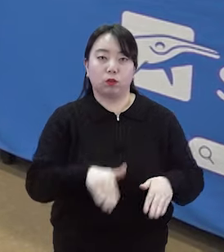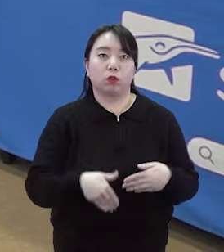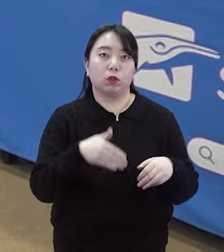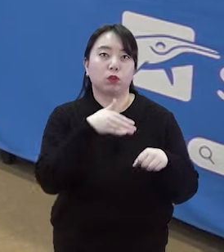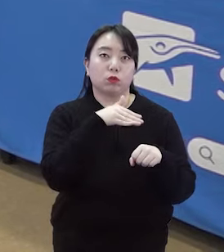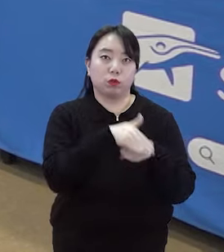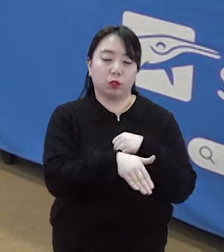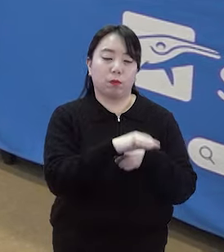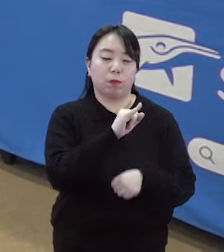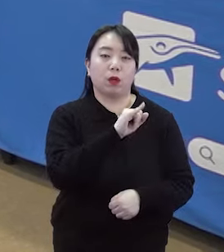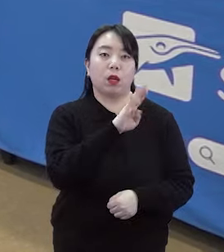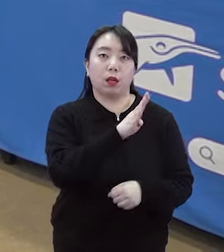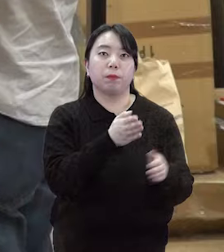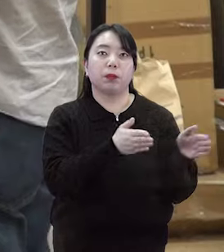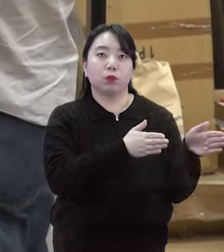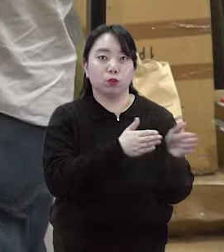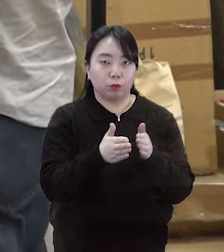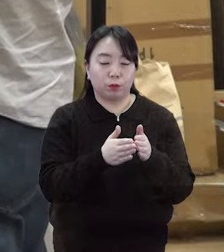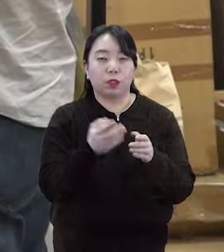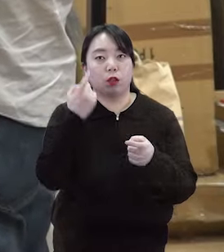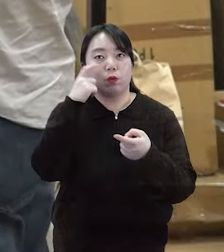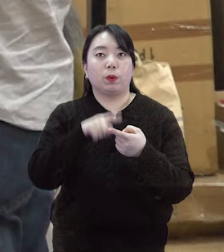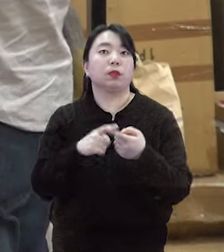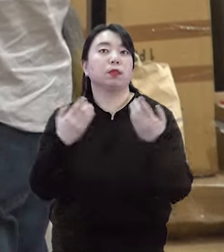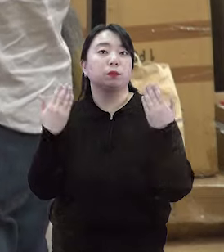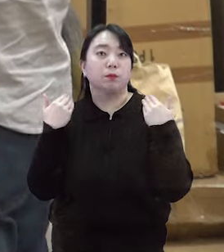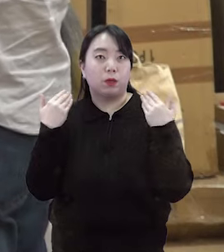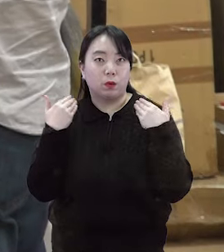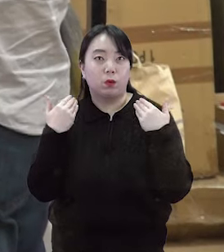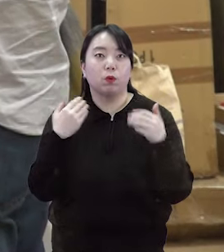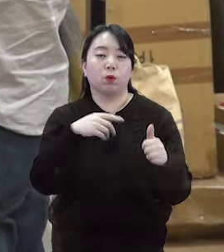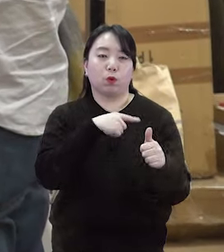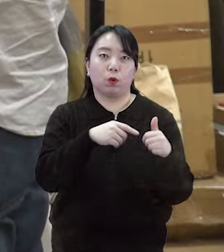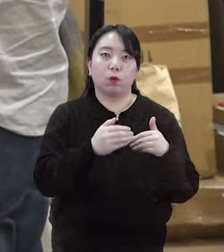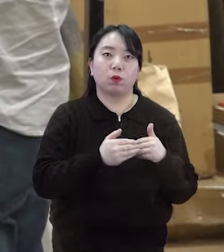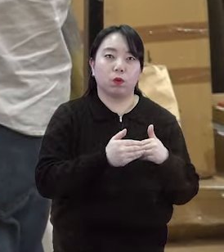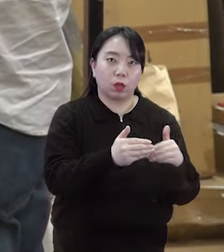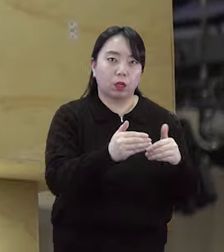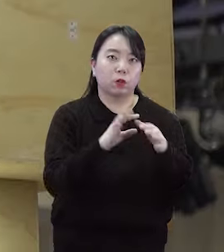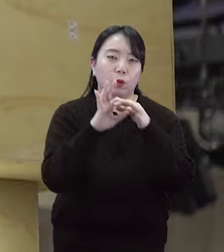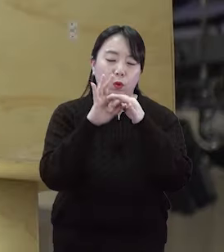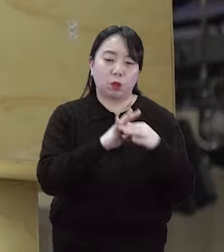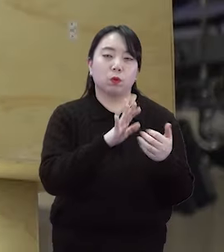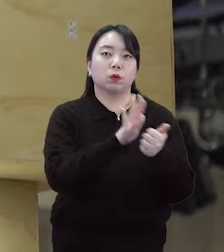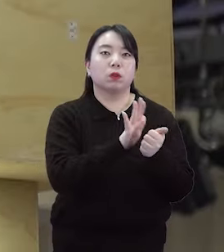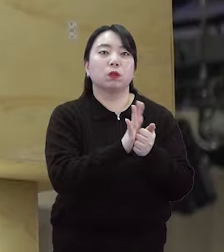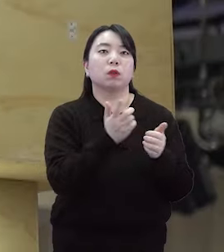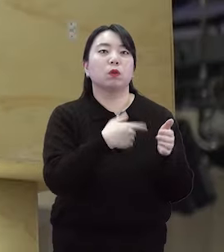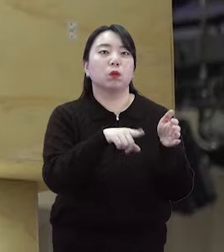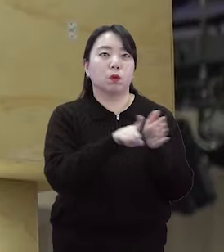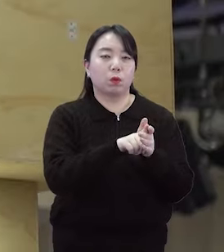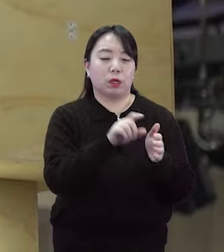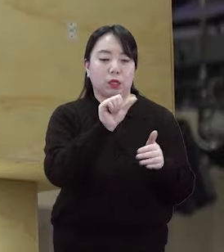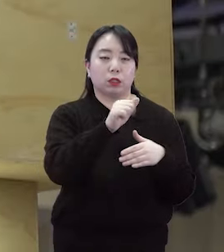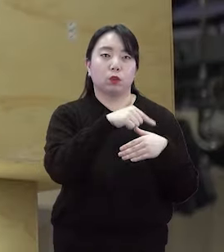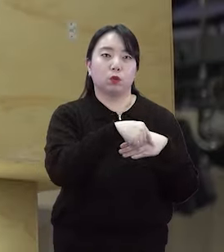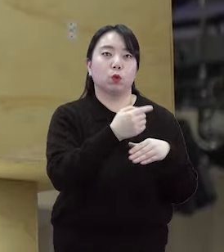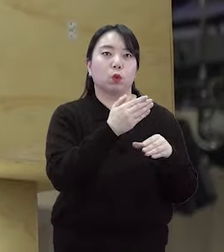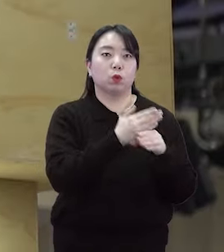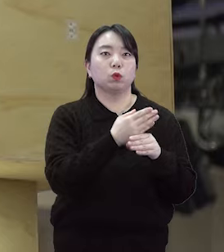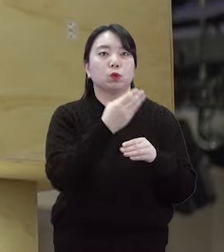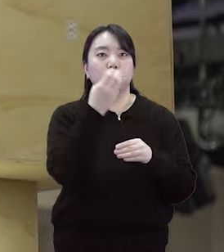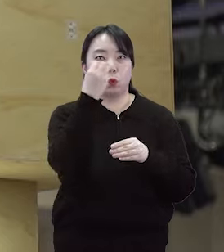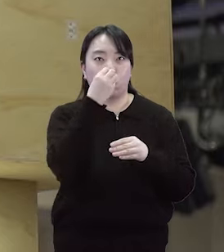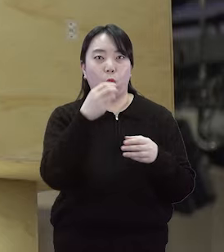17개의 충남형 아이비준비관심학교와 교육과정 연속성을 지원하기 위한 5개의 초중고